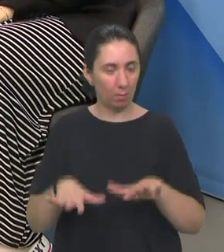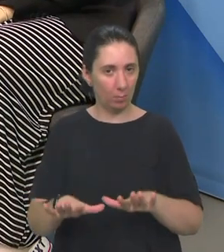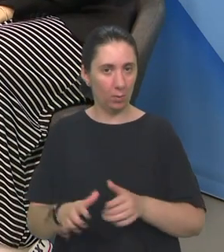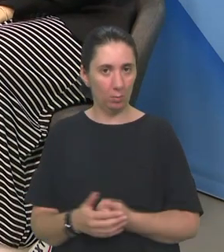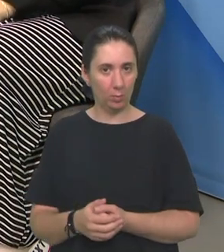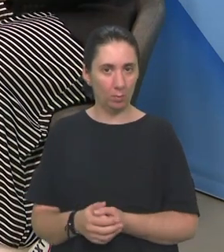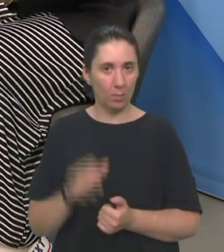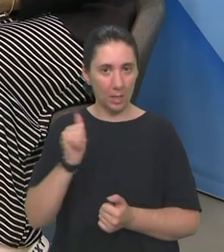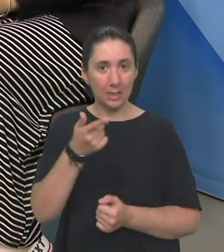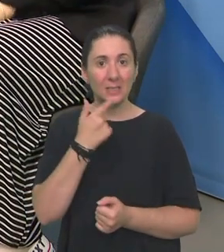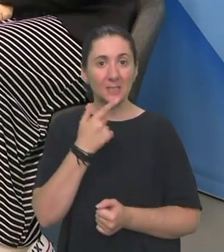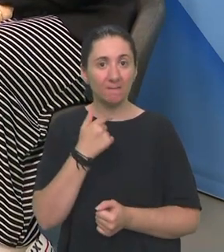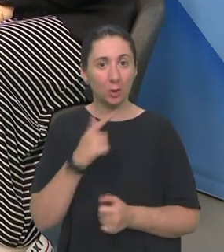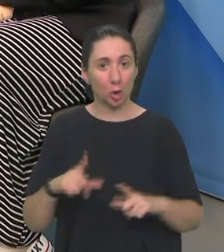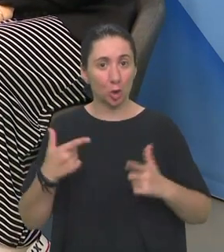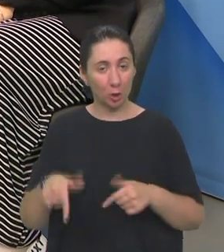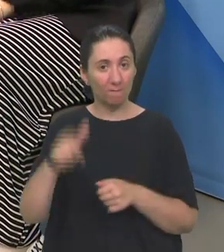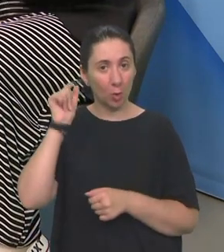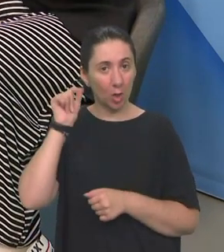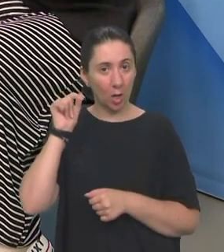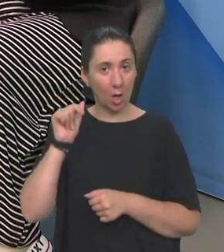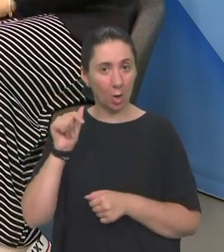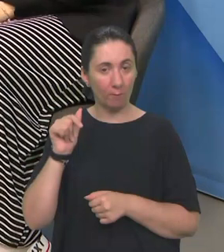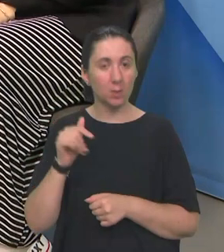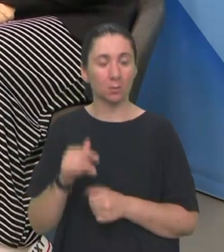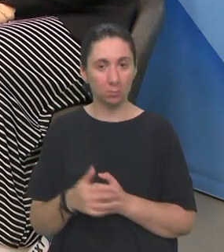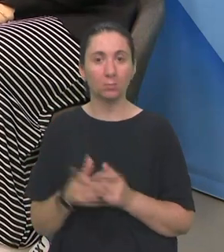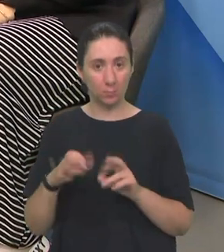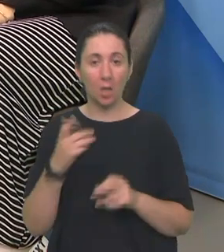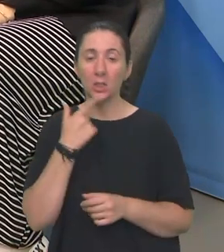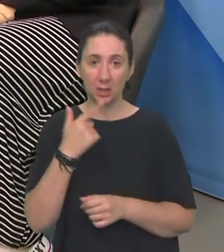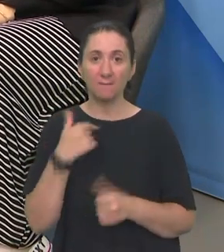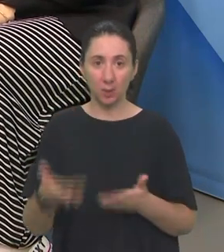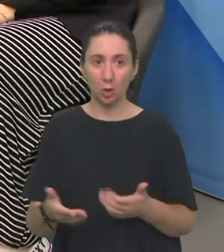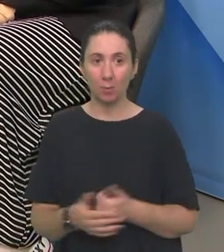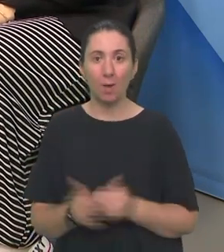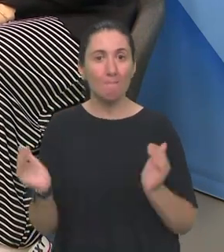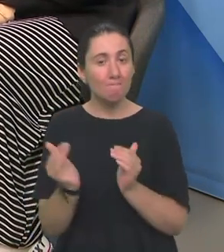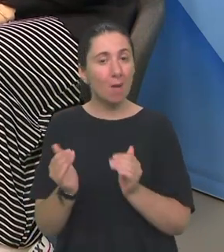ljudima? Jel ti se sviđa zapravo život u Karlovcu ili imaš? sviđa mi se Malije grad